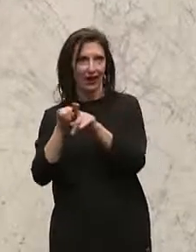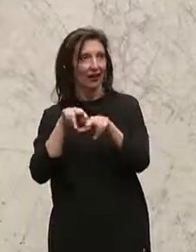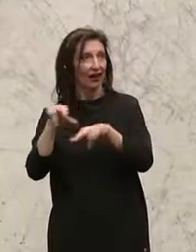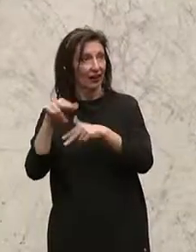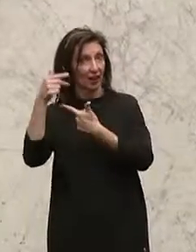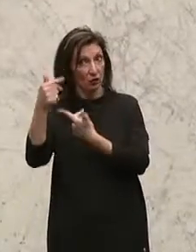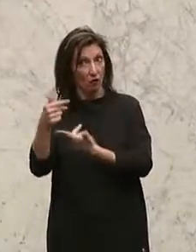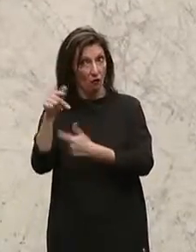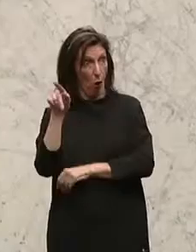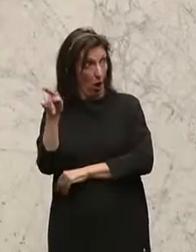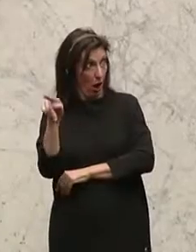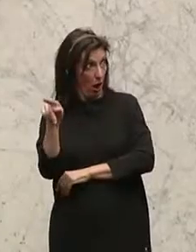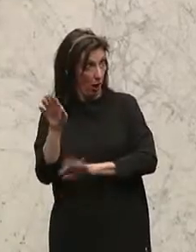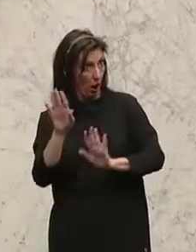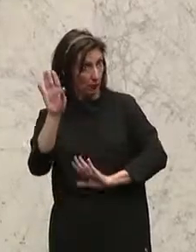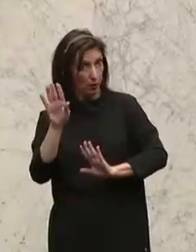Regierungsvorlage.